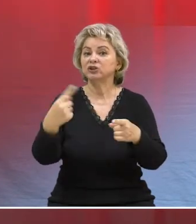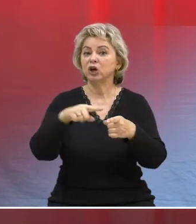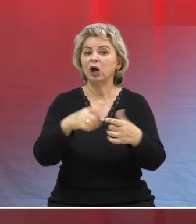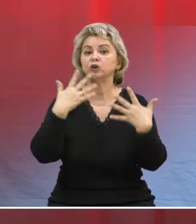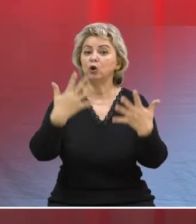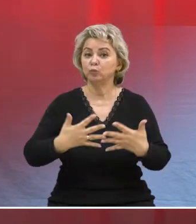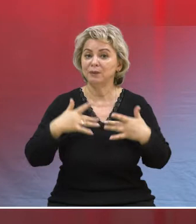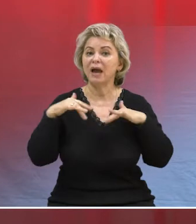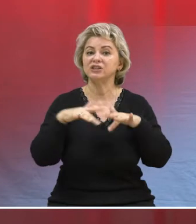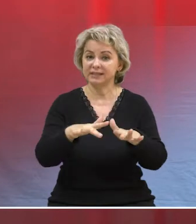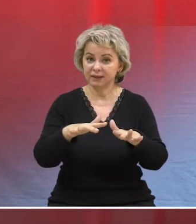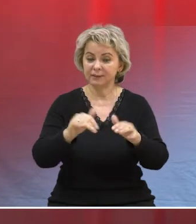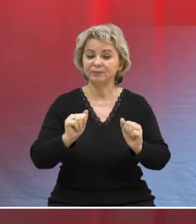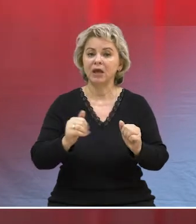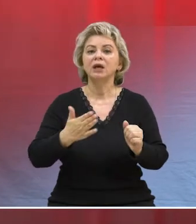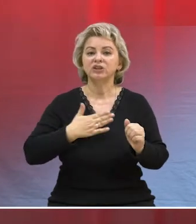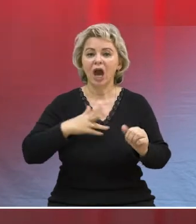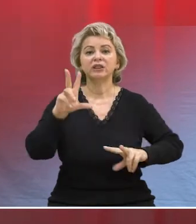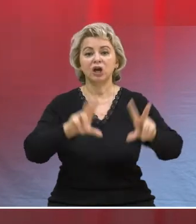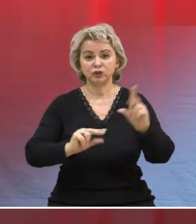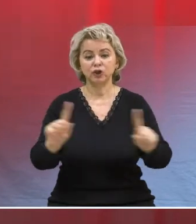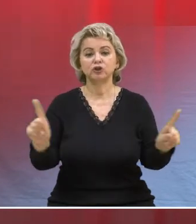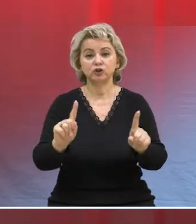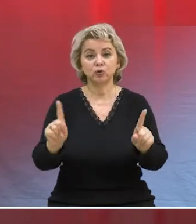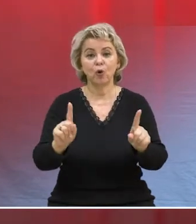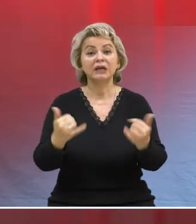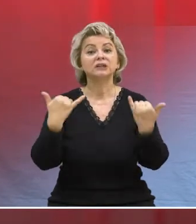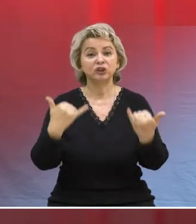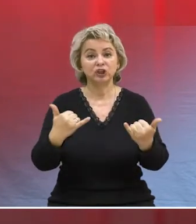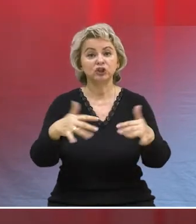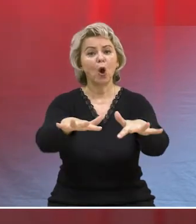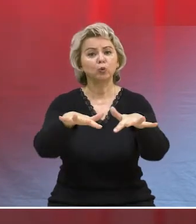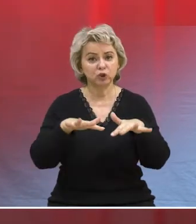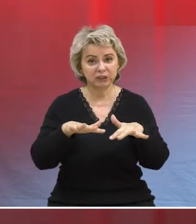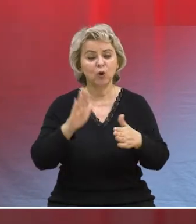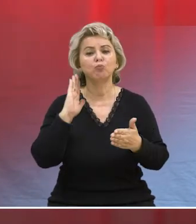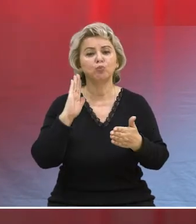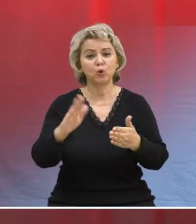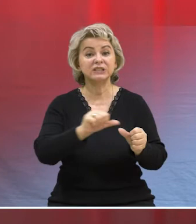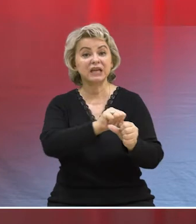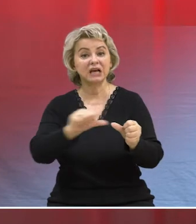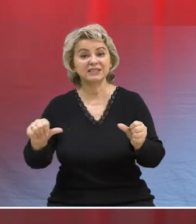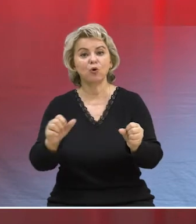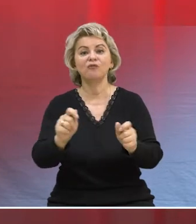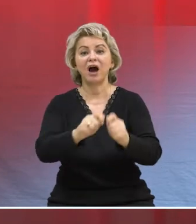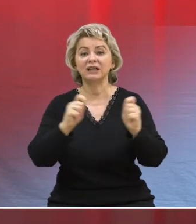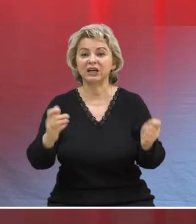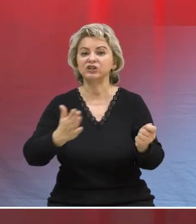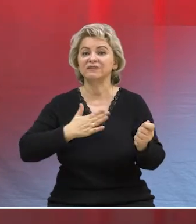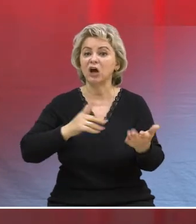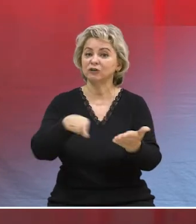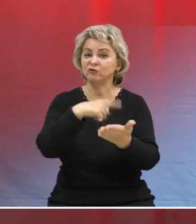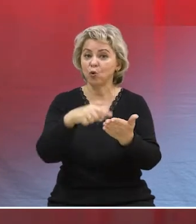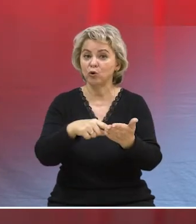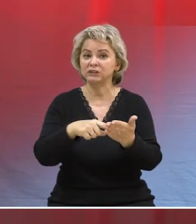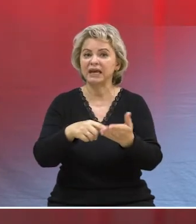для некоторых это любимое дело. И я надеюсь, что вот нынешняя аудитория станет основой создания в